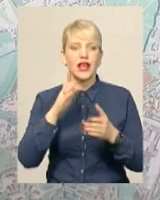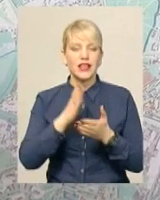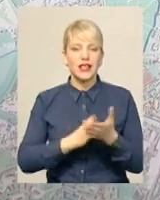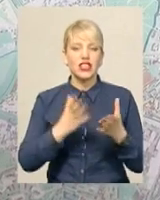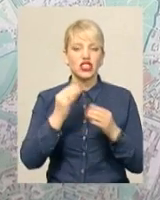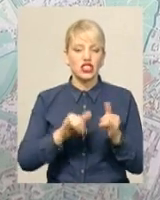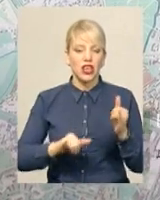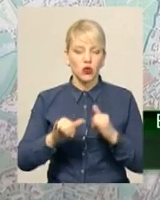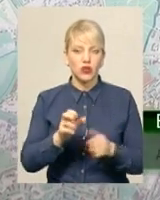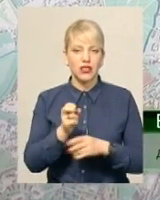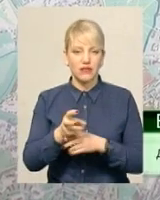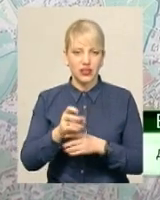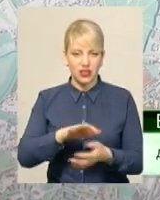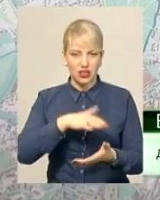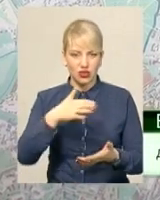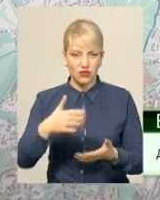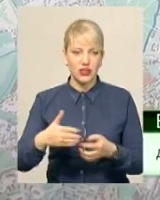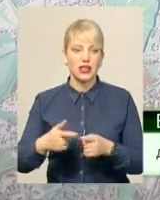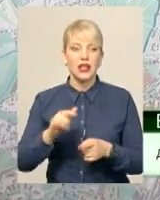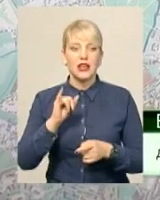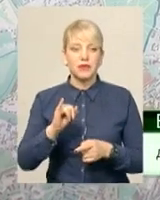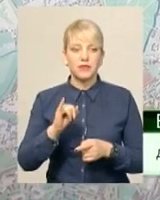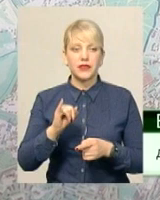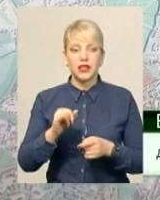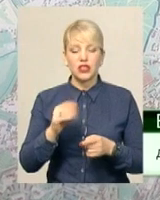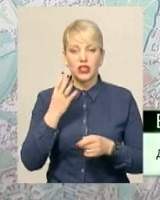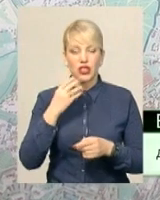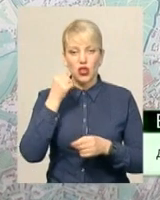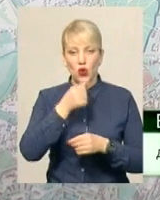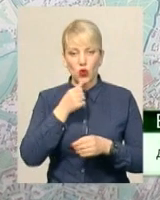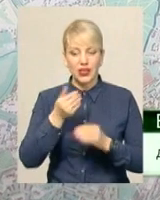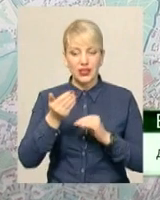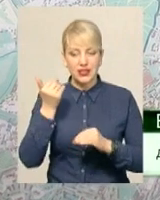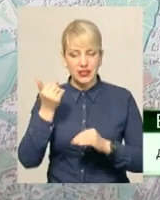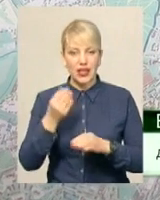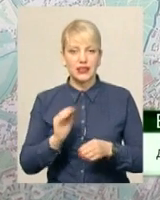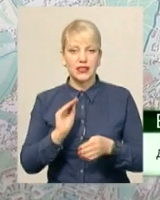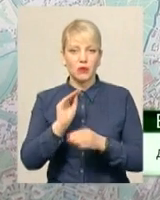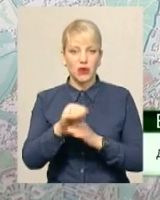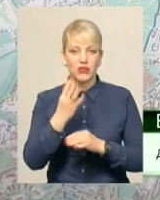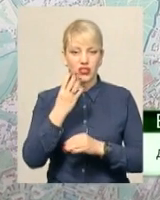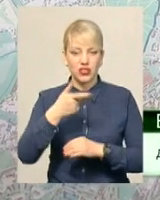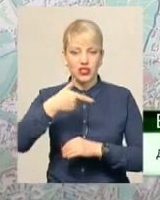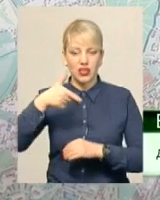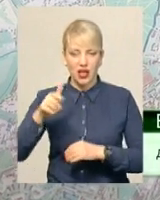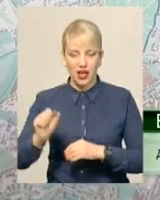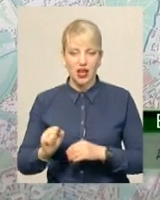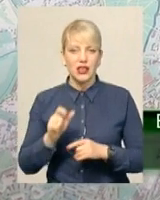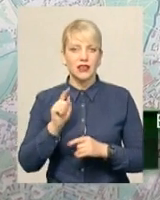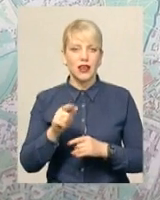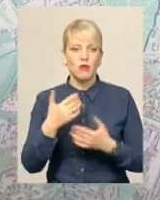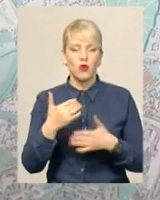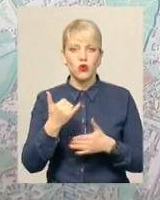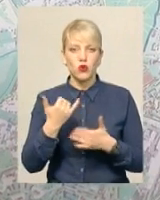Чотири роки назад полігону було додана земельна ділянка, 4 гектари. Вона зараз вже зменшилась на 4